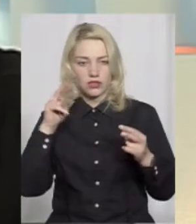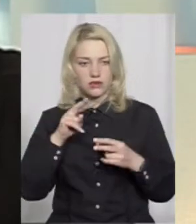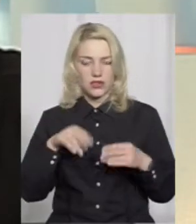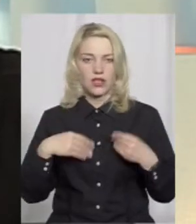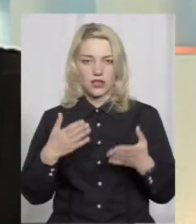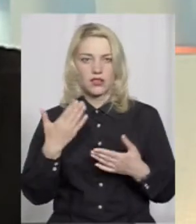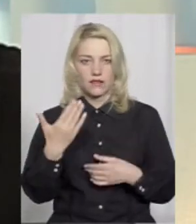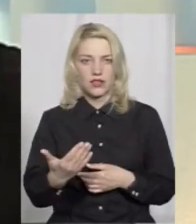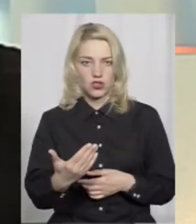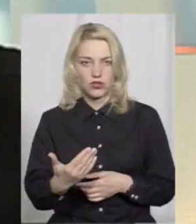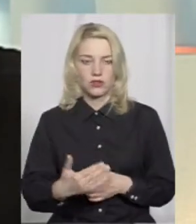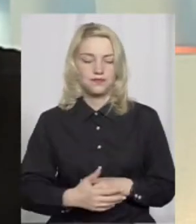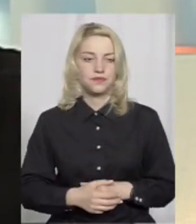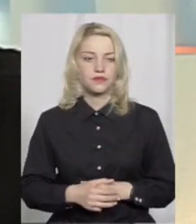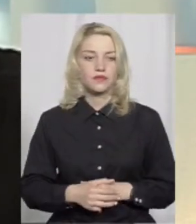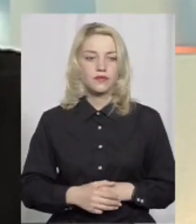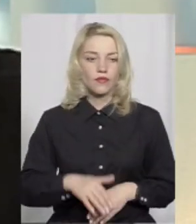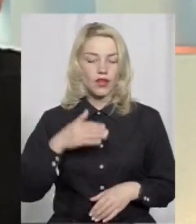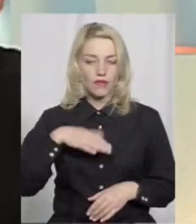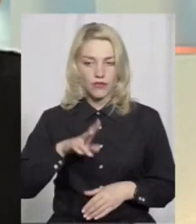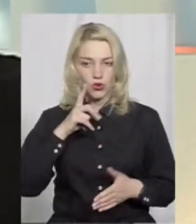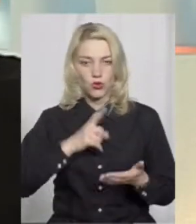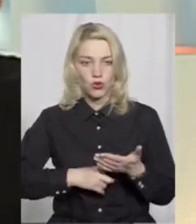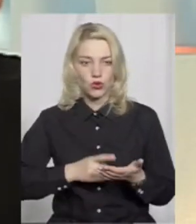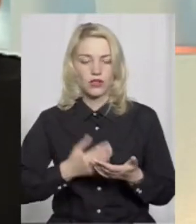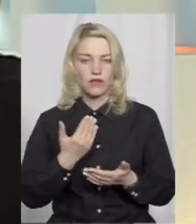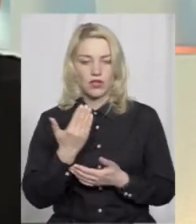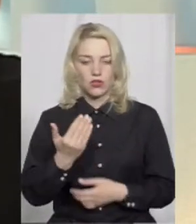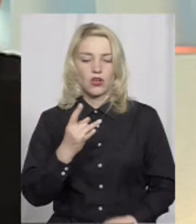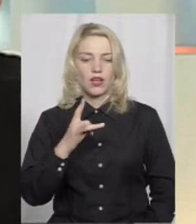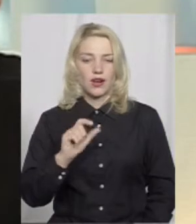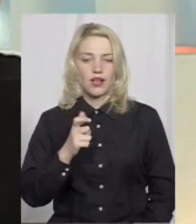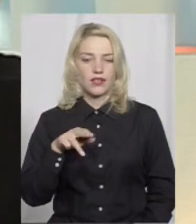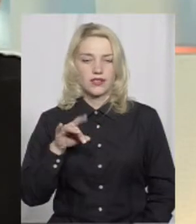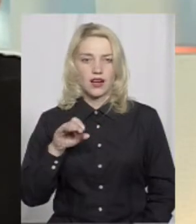надання ваших відеодоказів з вашого реєстратора,